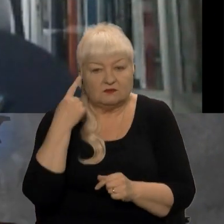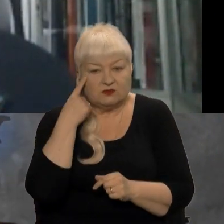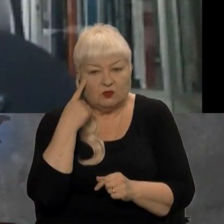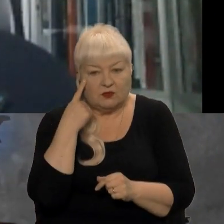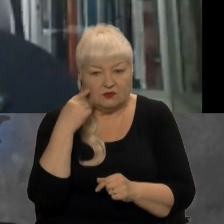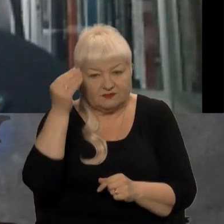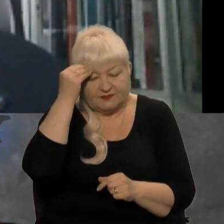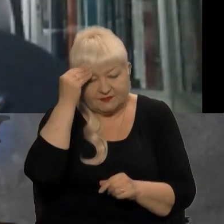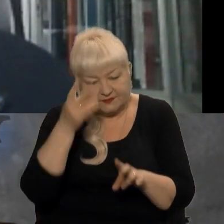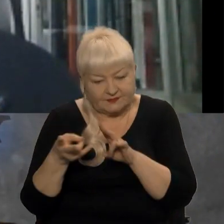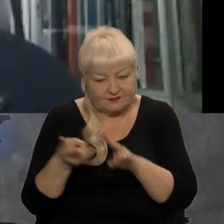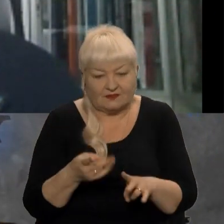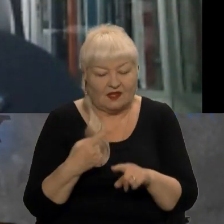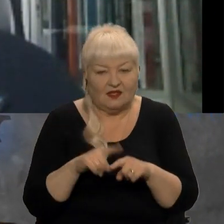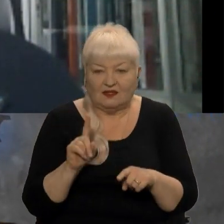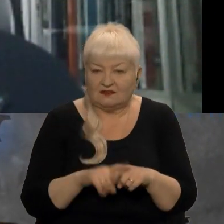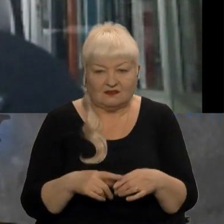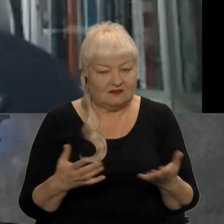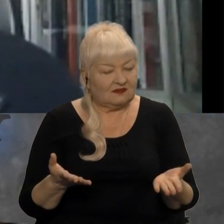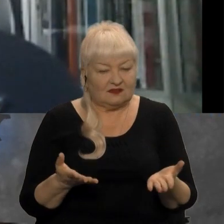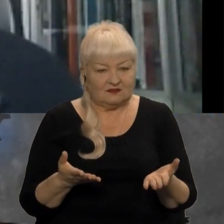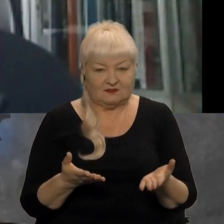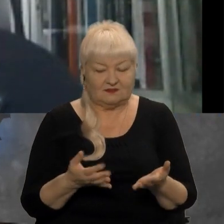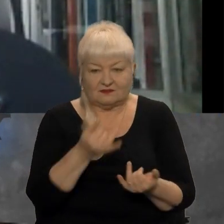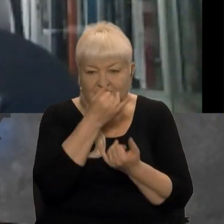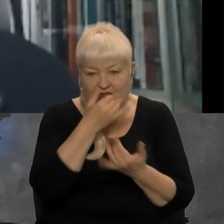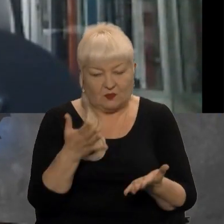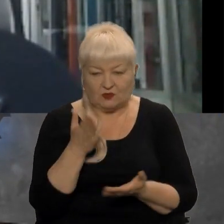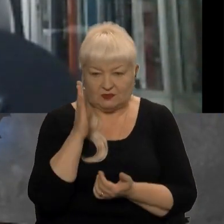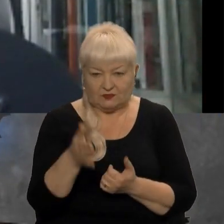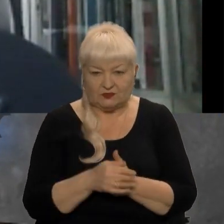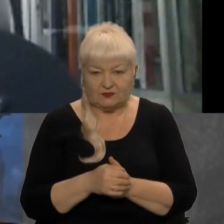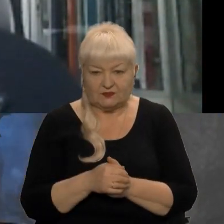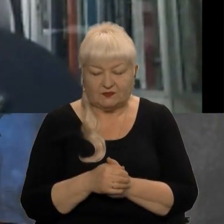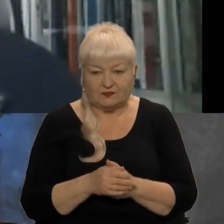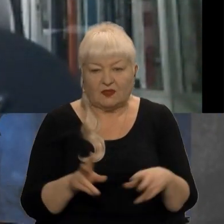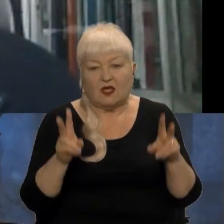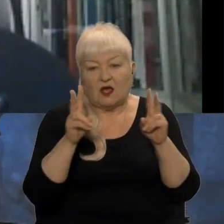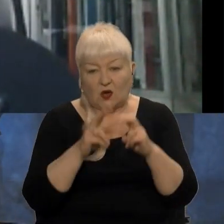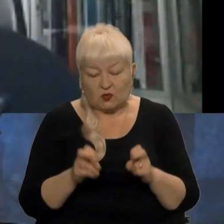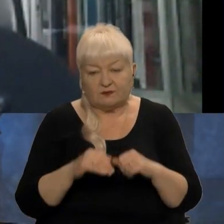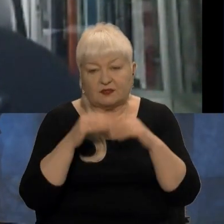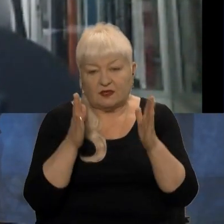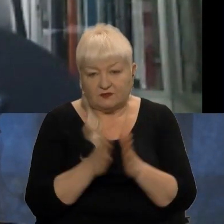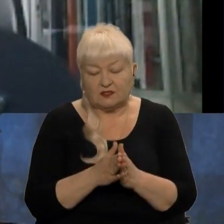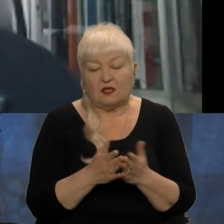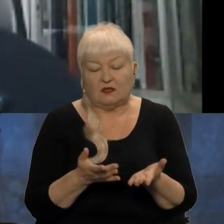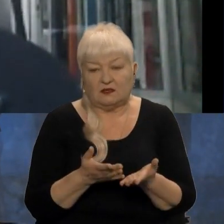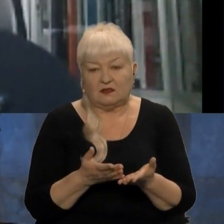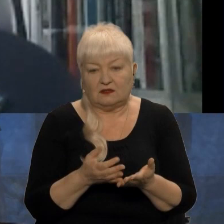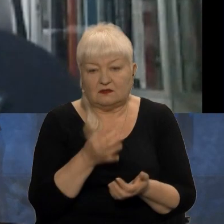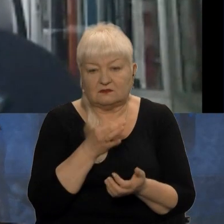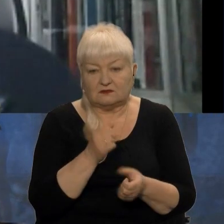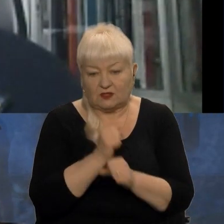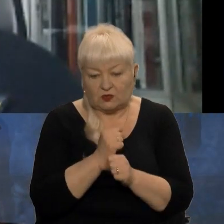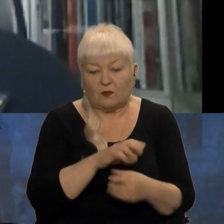шкоди, ну, це не перспективний варіант для слідства. Але, ну, розслідування взагалі розставить крапки над її. На мій